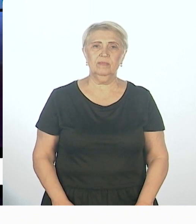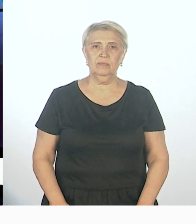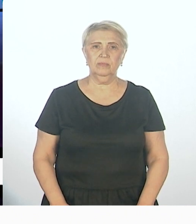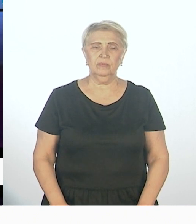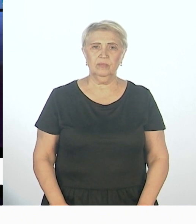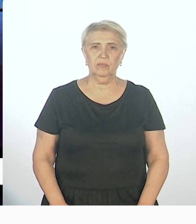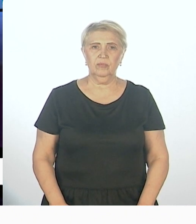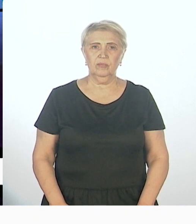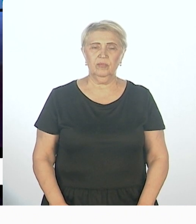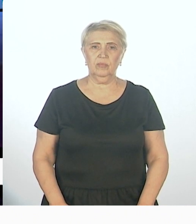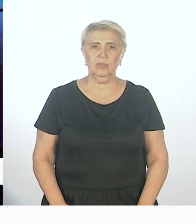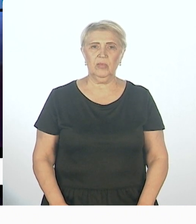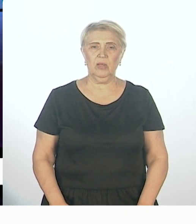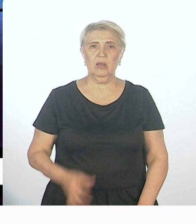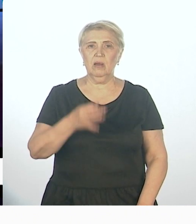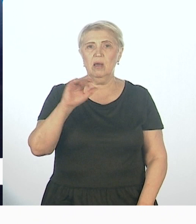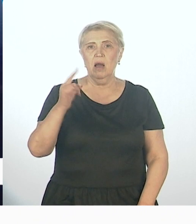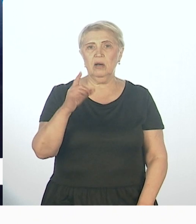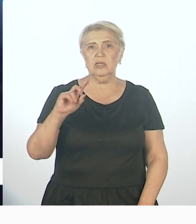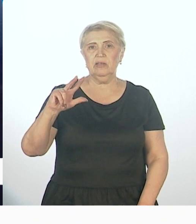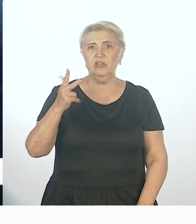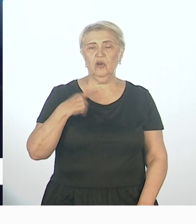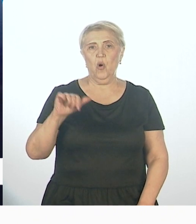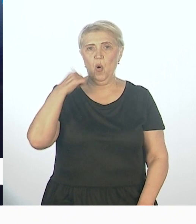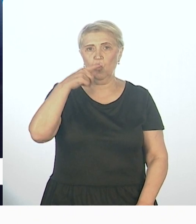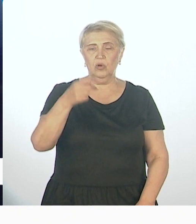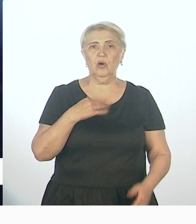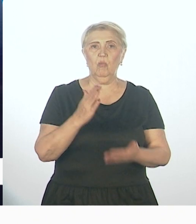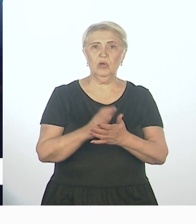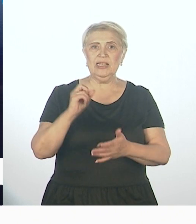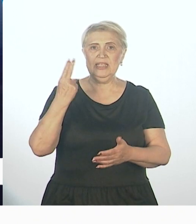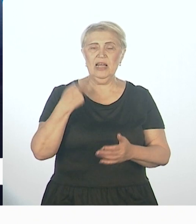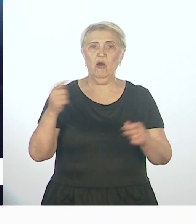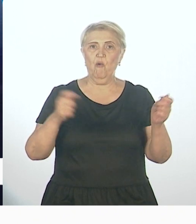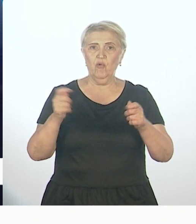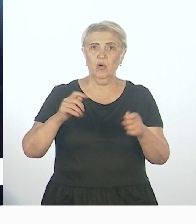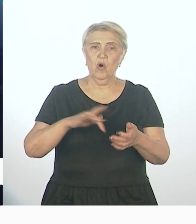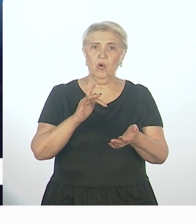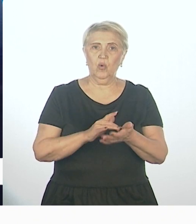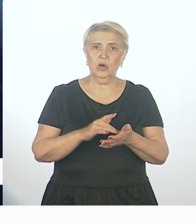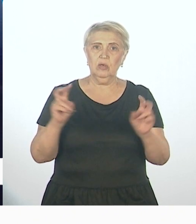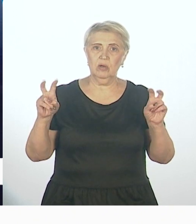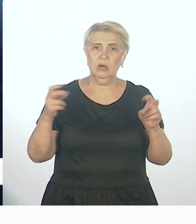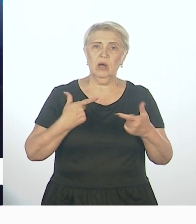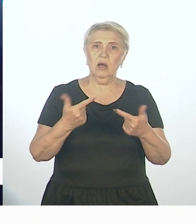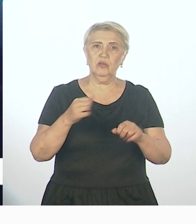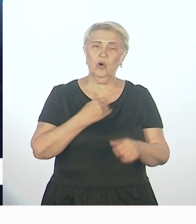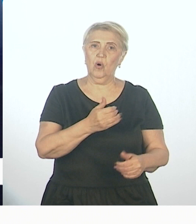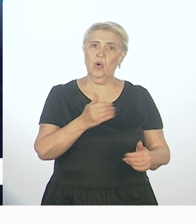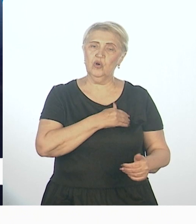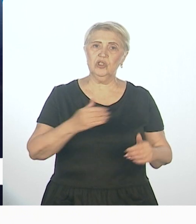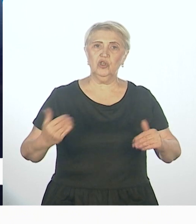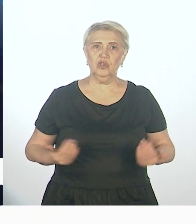Поэтому раз в три года форум социальный Хабаровск, город, где хочется жить, а дальше я хочу сказать, что еще